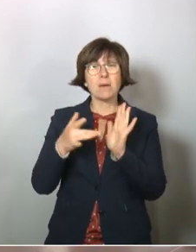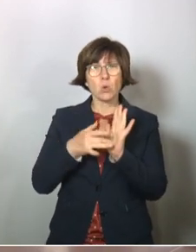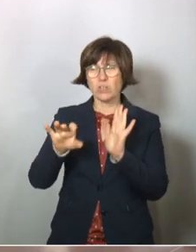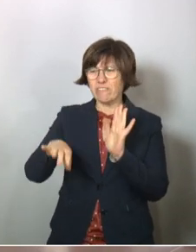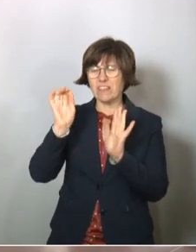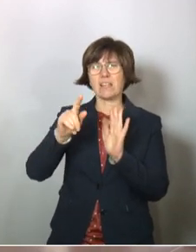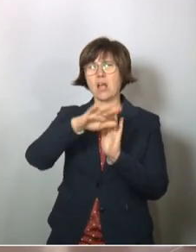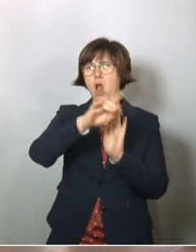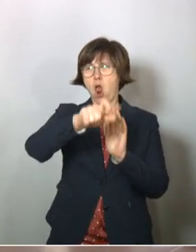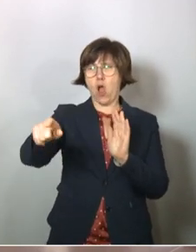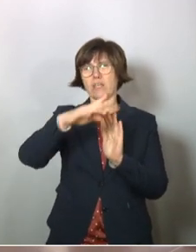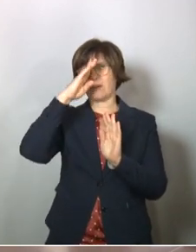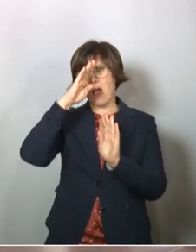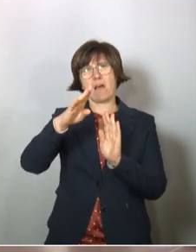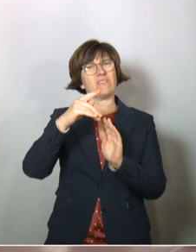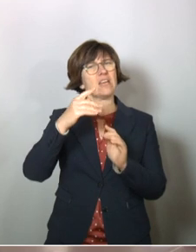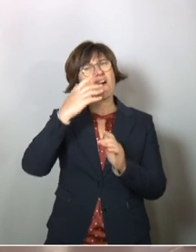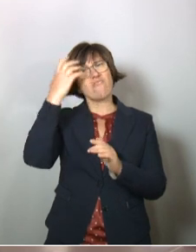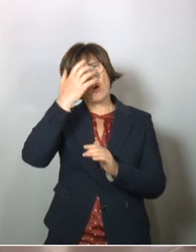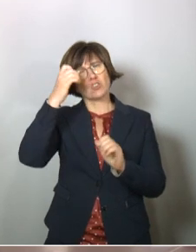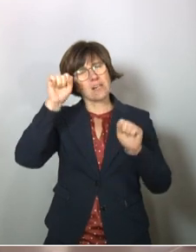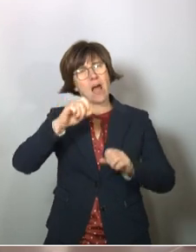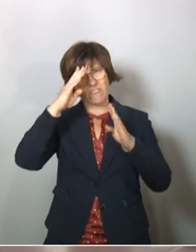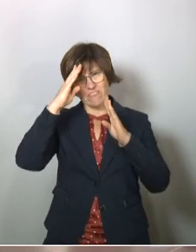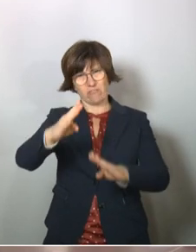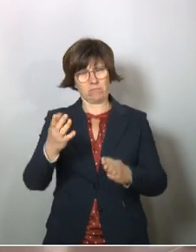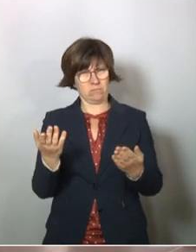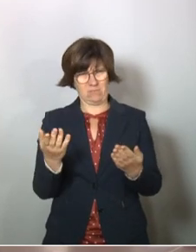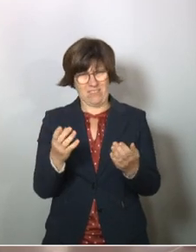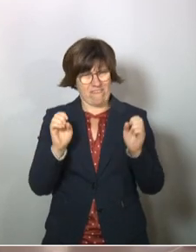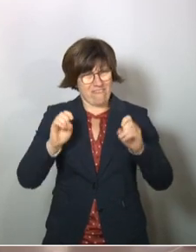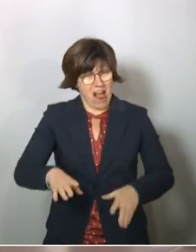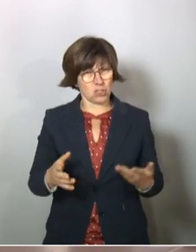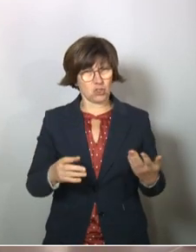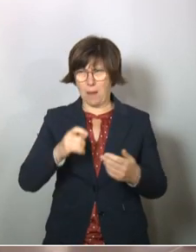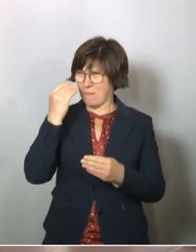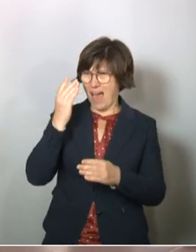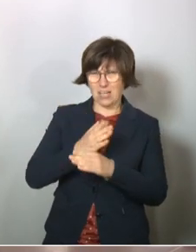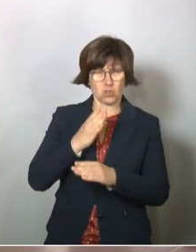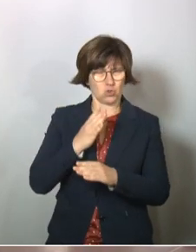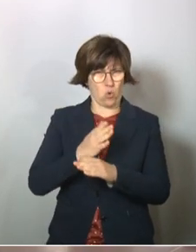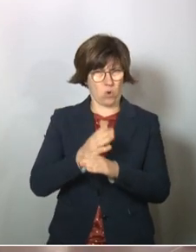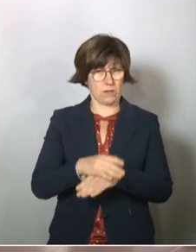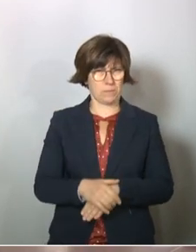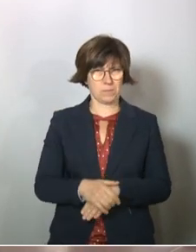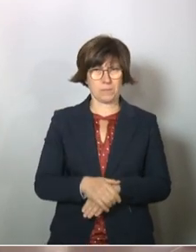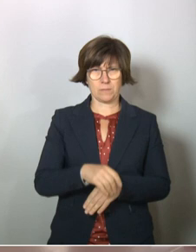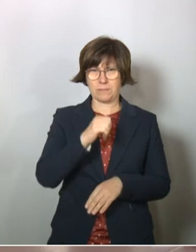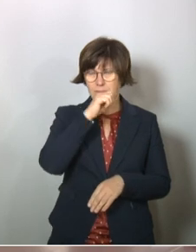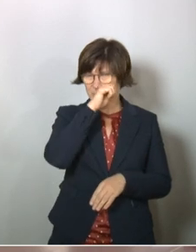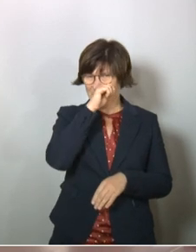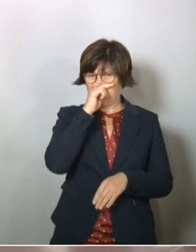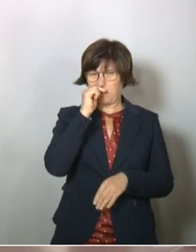der der Bevölkerung am leichtesten einleuchtet? Das ist falsch. Das merkt man. Jetzt